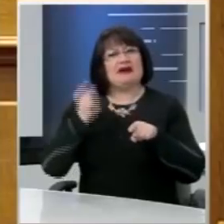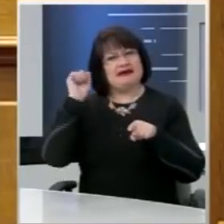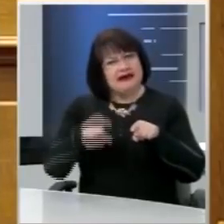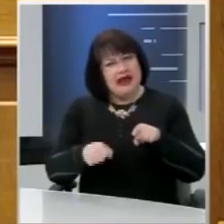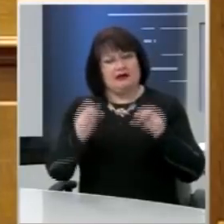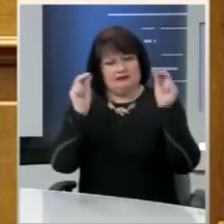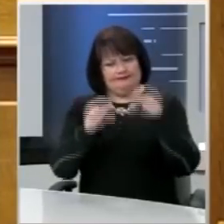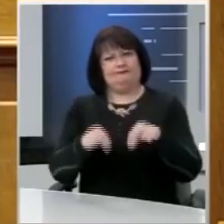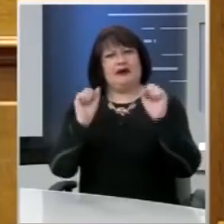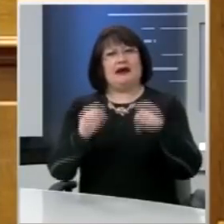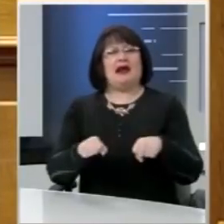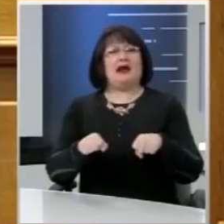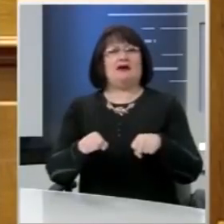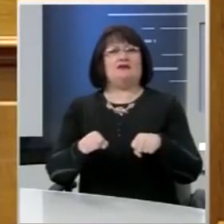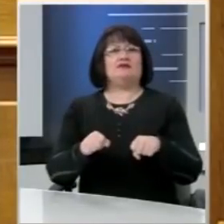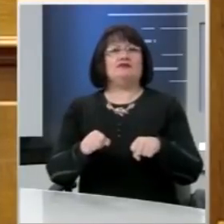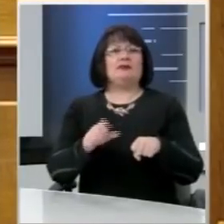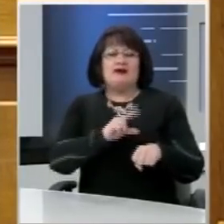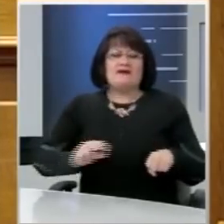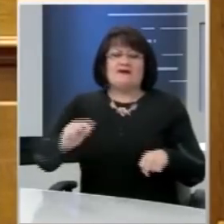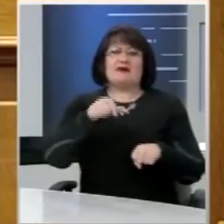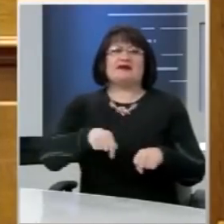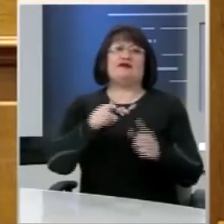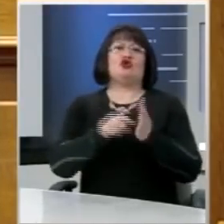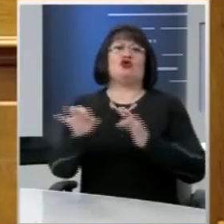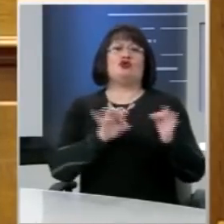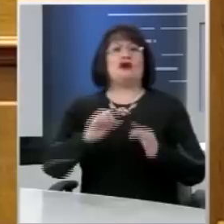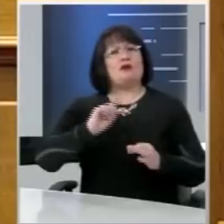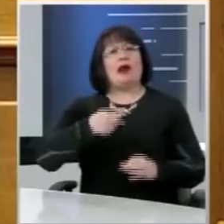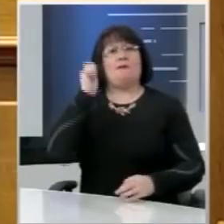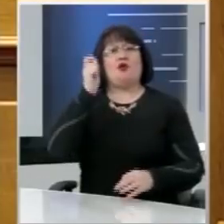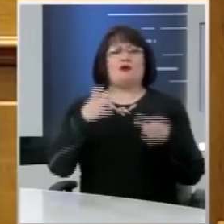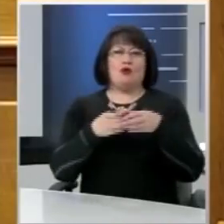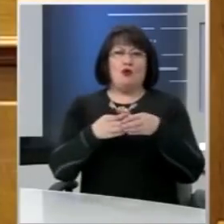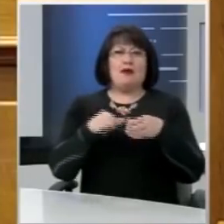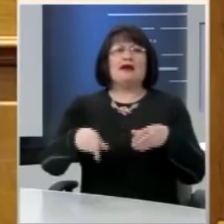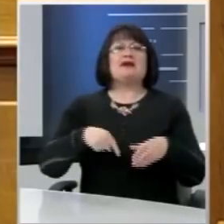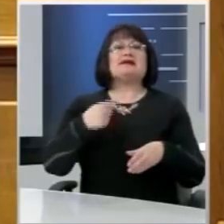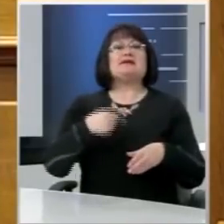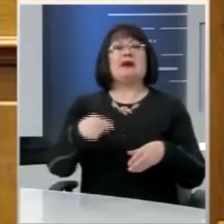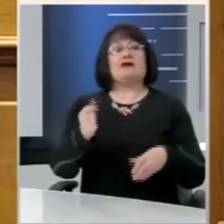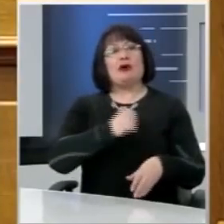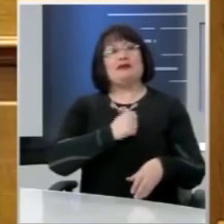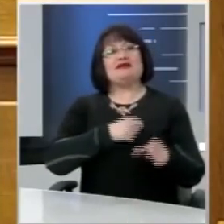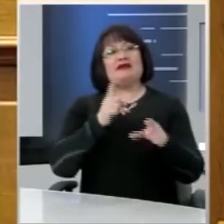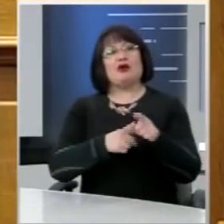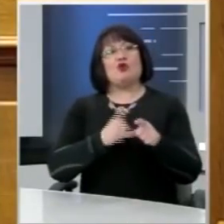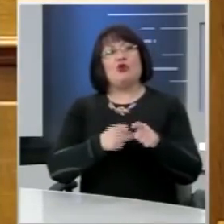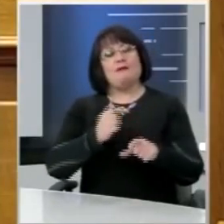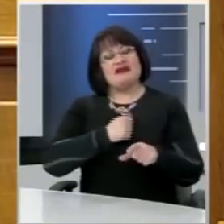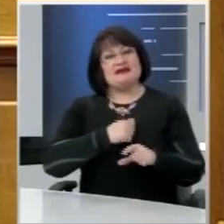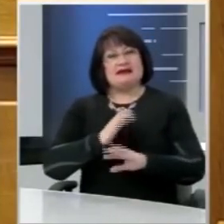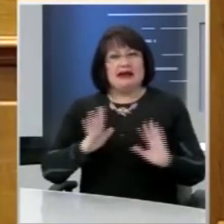και τη σύμπτωση με άλλα κόμματα στο συγκεκριμένο νομοσχέδιο, αυτή η στάση αρχών του ΚΚΕ